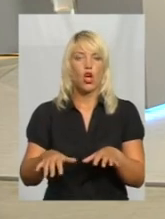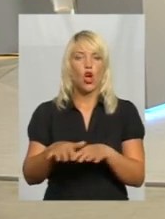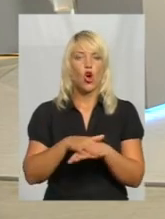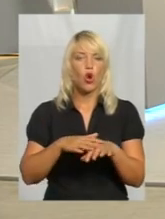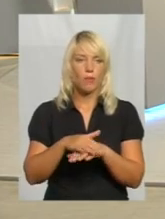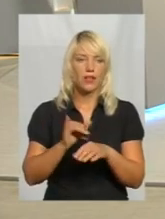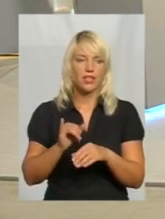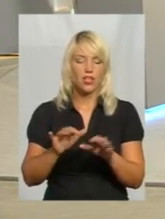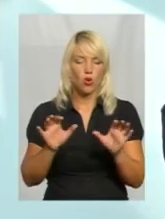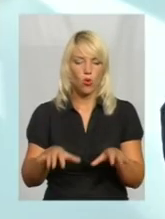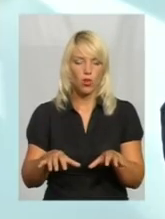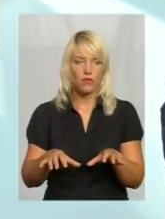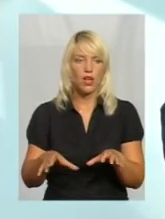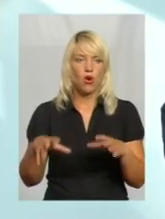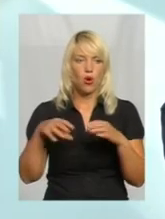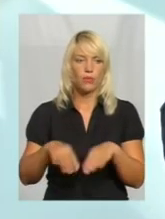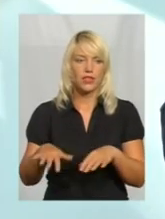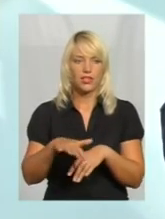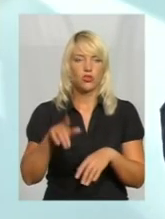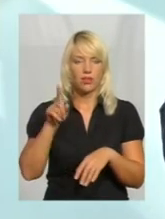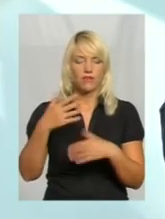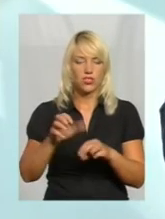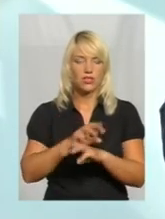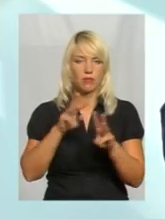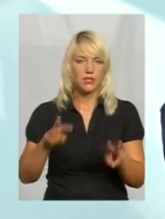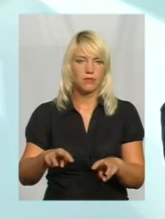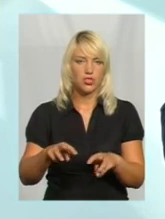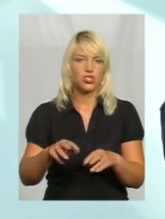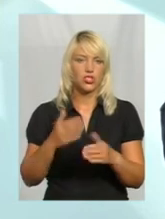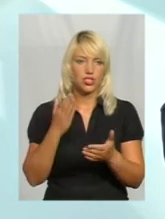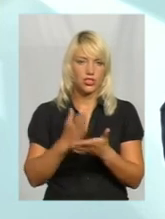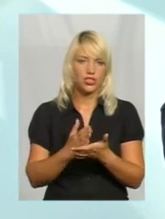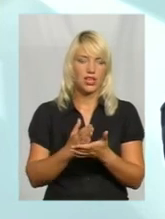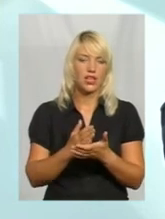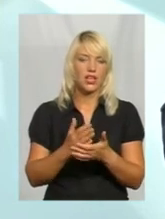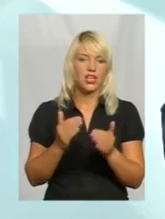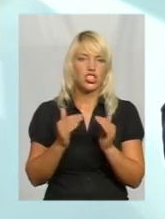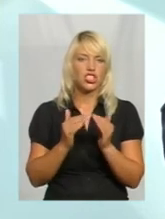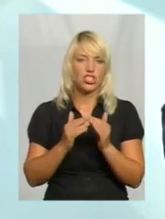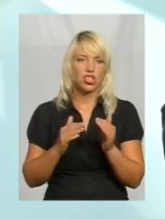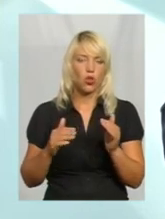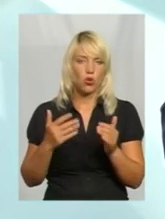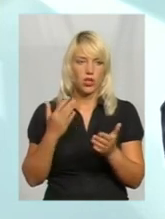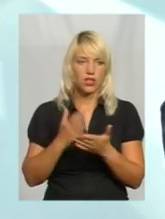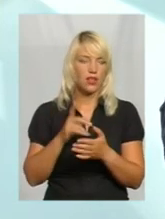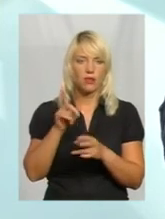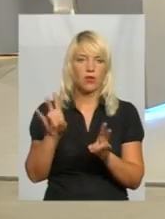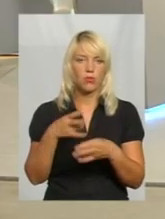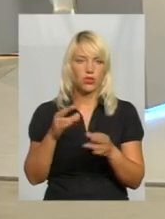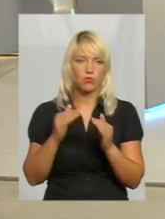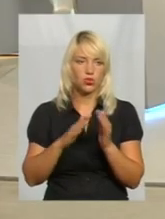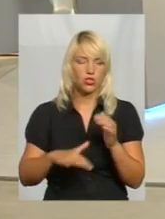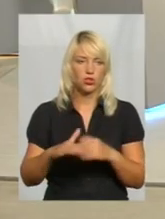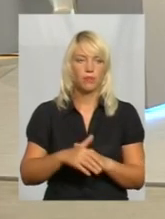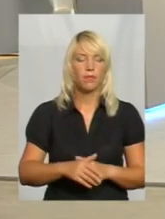об'єднані. Там вже лікарі забезпечені житлом, там вже є, там вони вже мають, тобто не потрібно житло. І